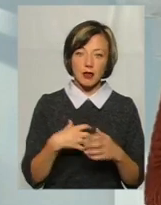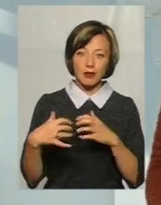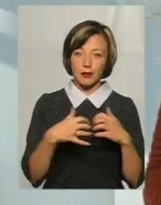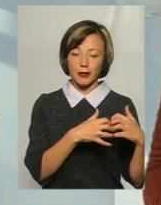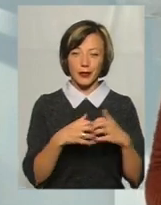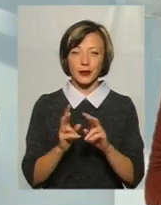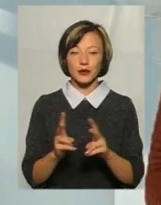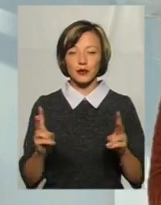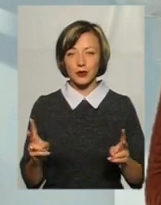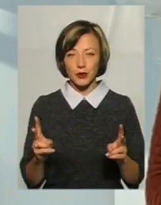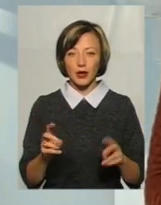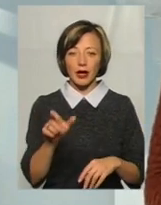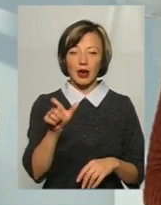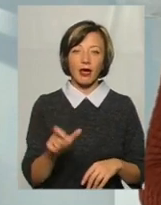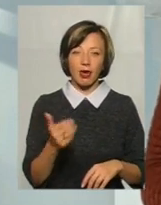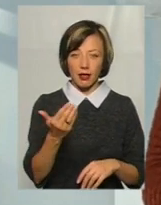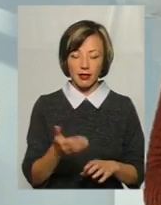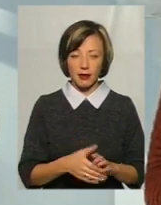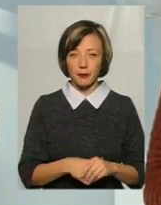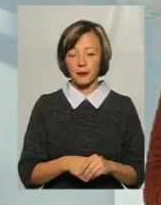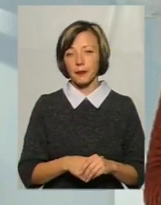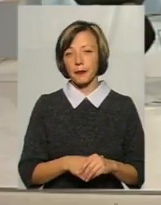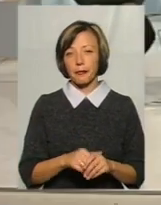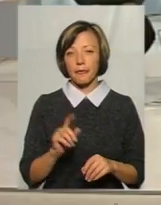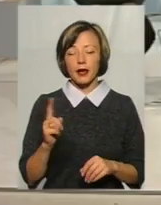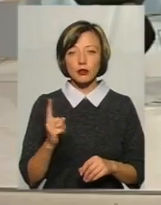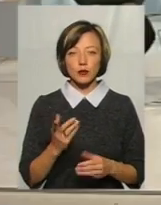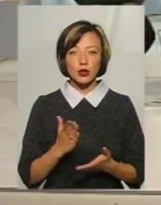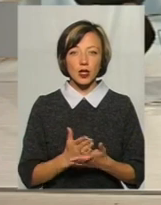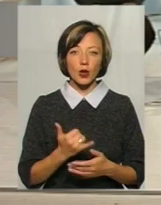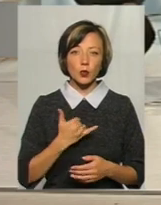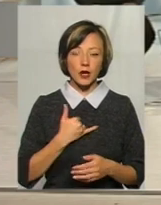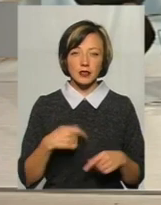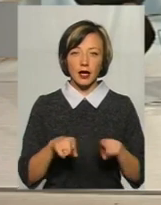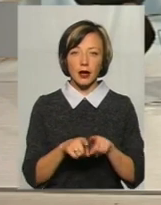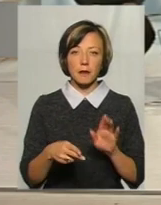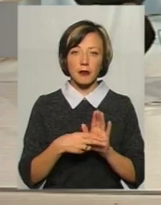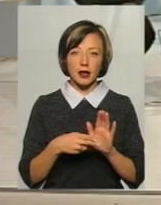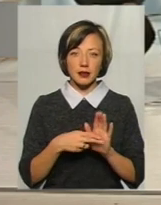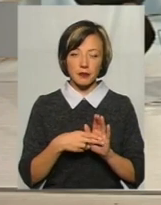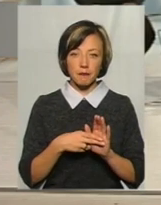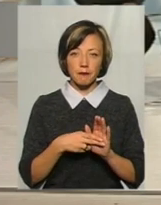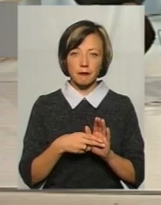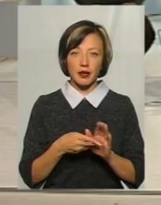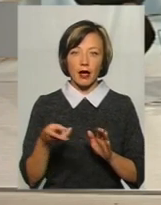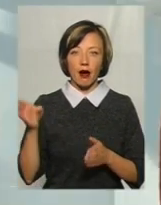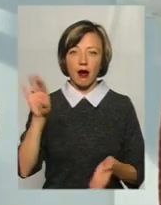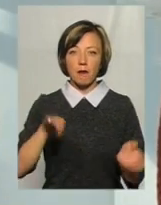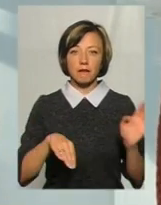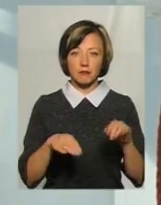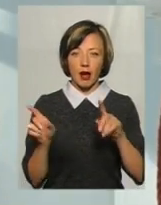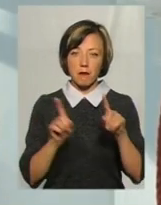клієнта. Тому що є в нас такий бренд «Карпати». Люди їдуть в